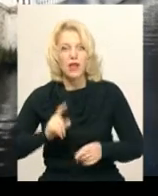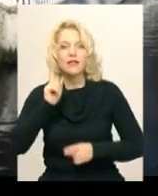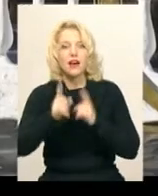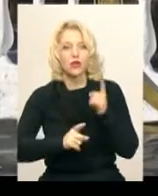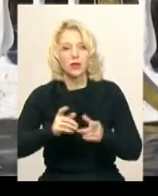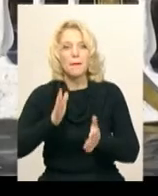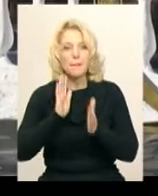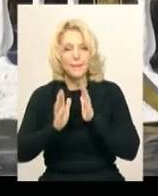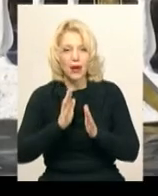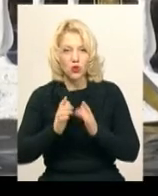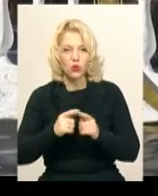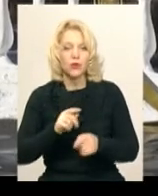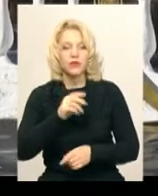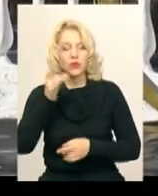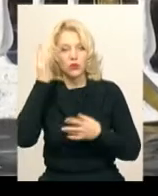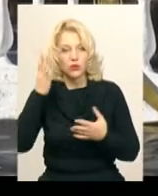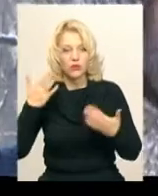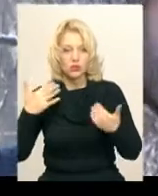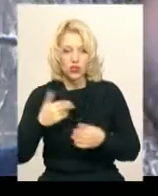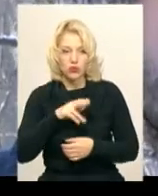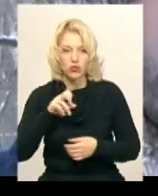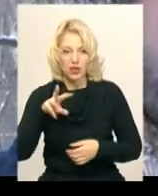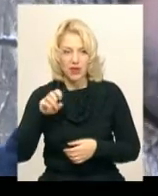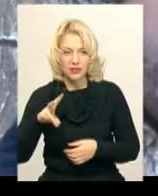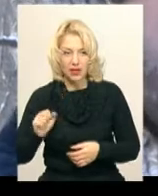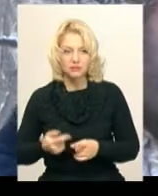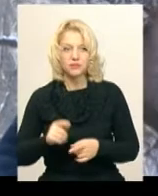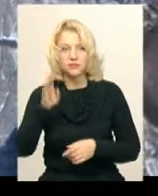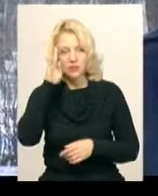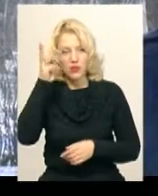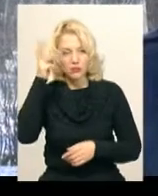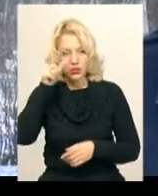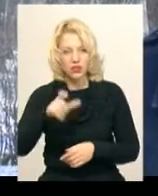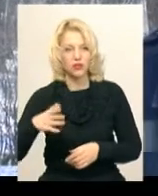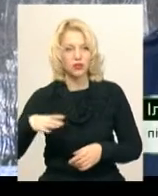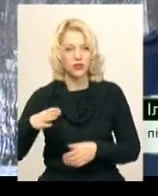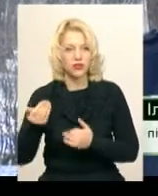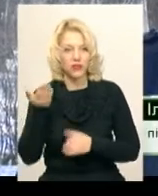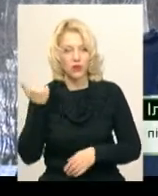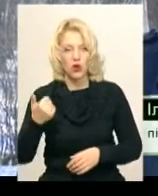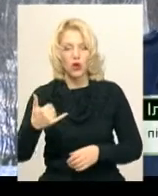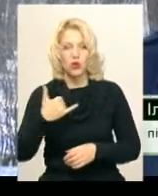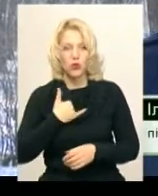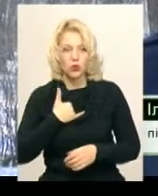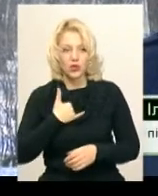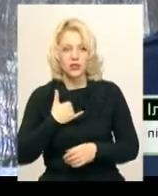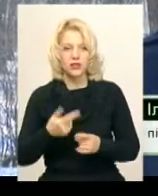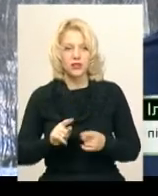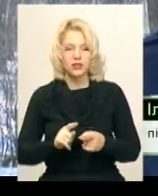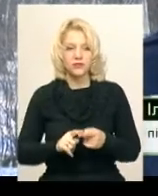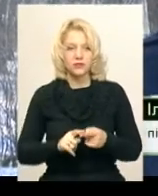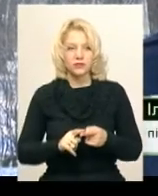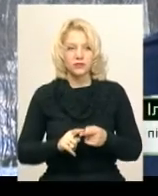культури і відпочинку імені Михайла Чекмана хмельничанин Ілля Кутриш уцікував давно. У нас тут радянська архітектура,